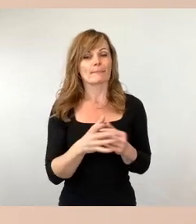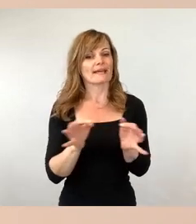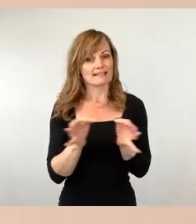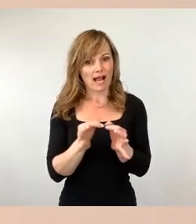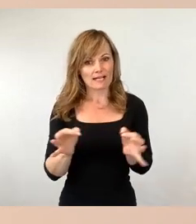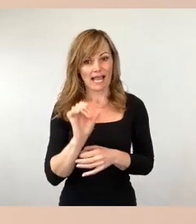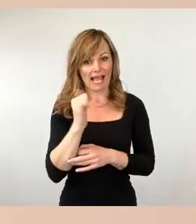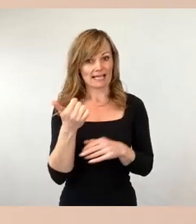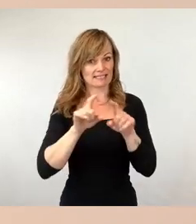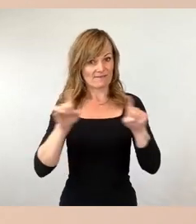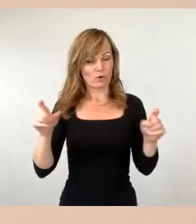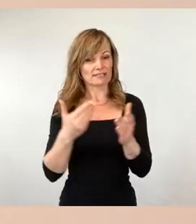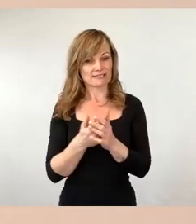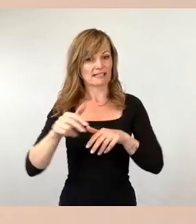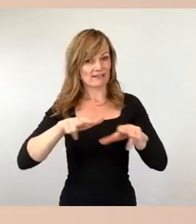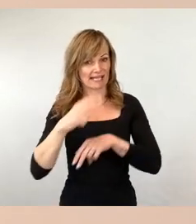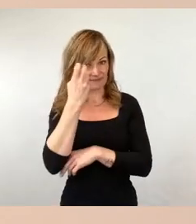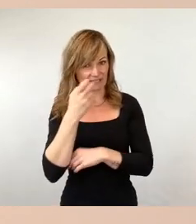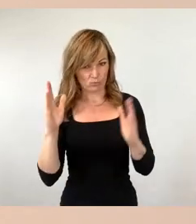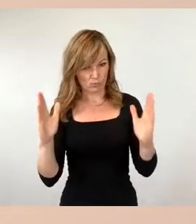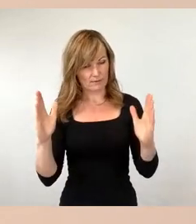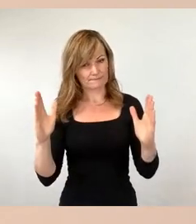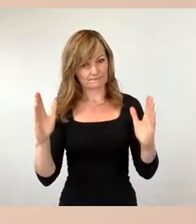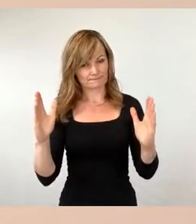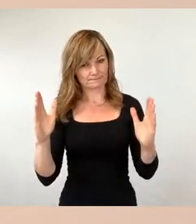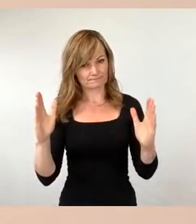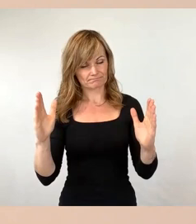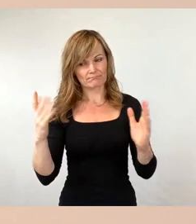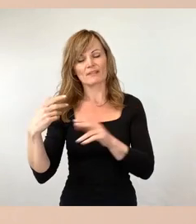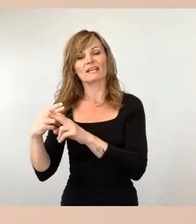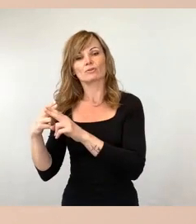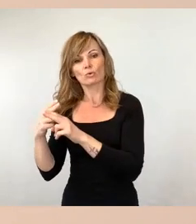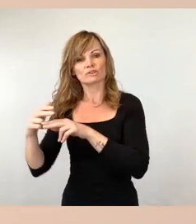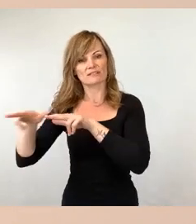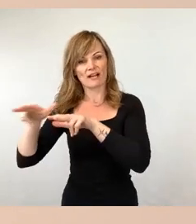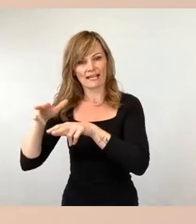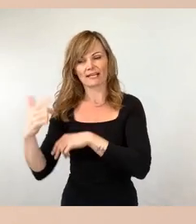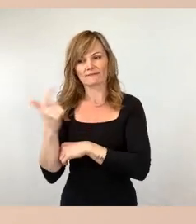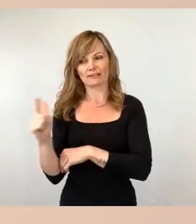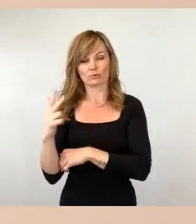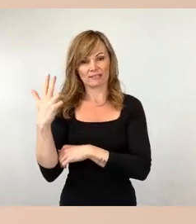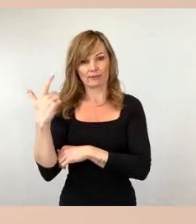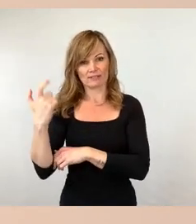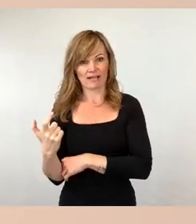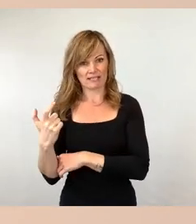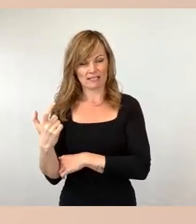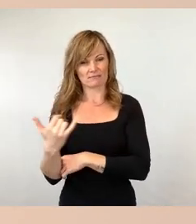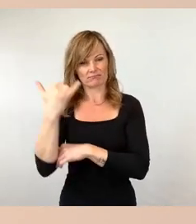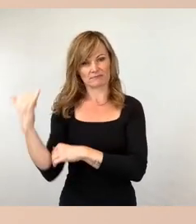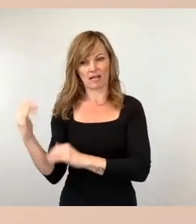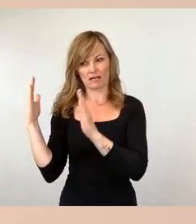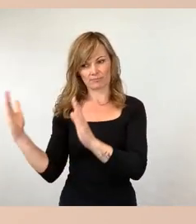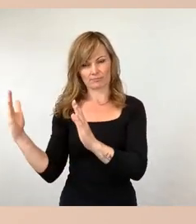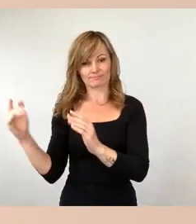Verkehrsversuches gegenüber dem Verkehr im Durchschnitt des Jahres 2023 einen Rückgang